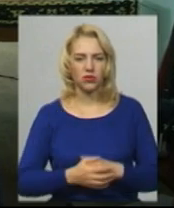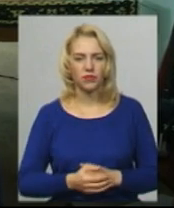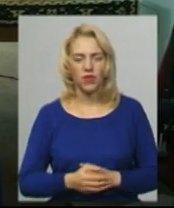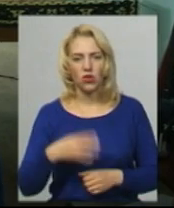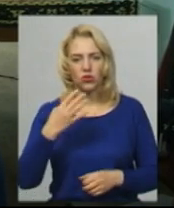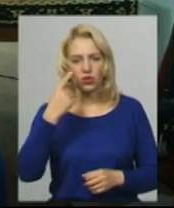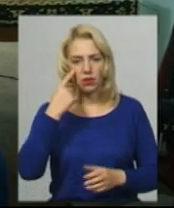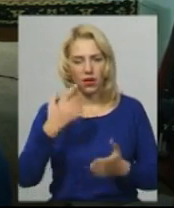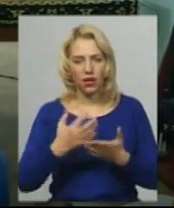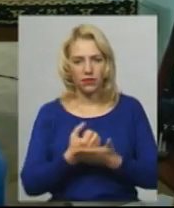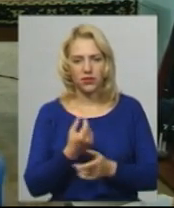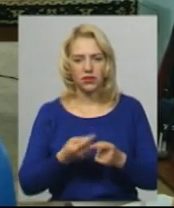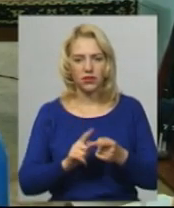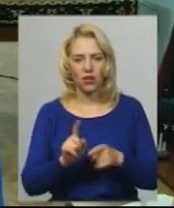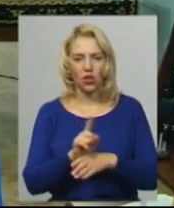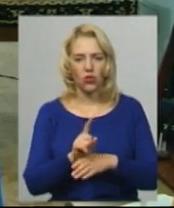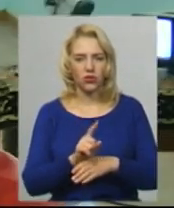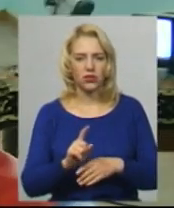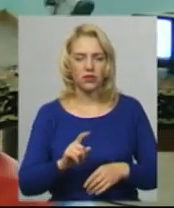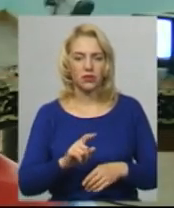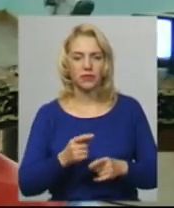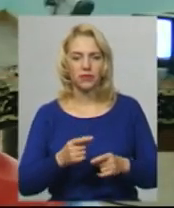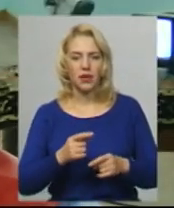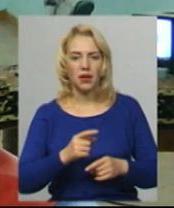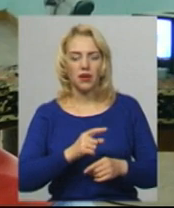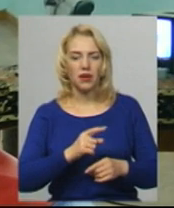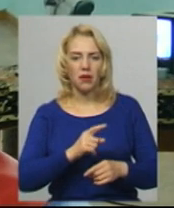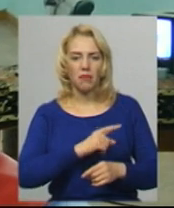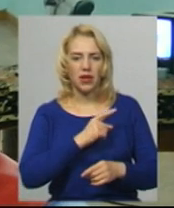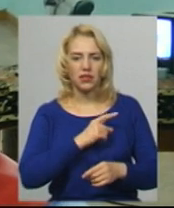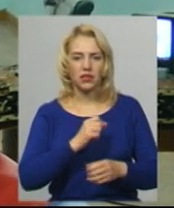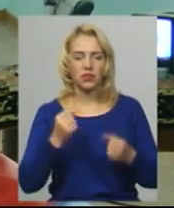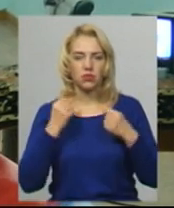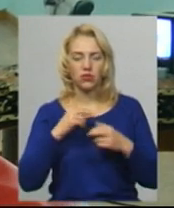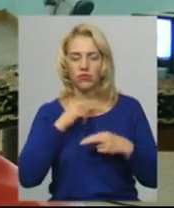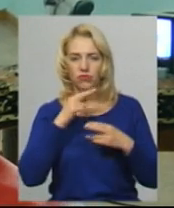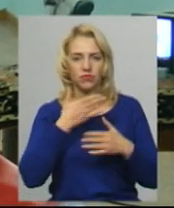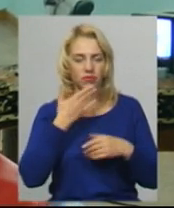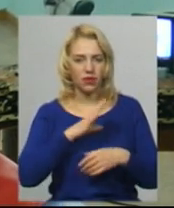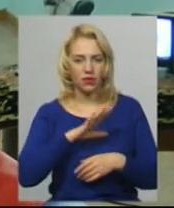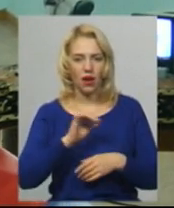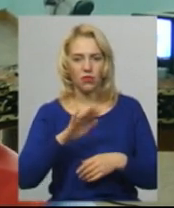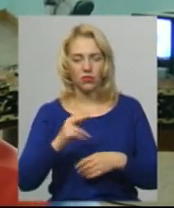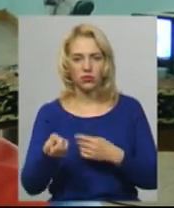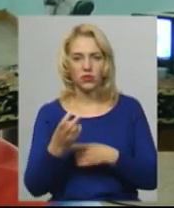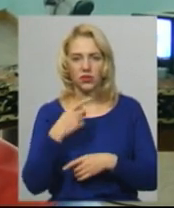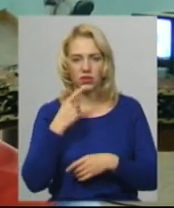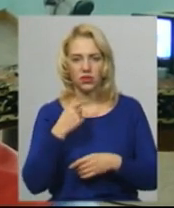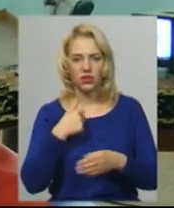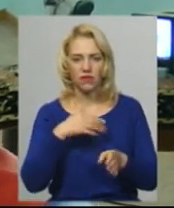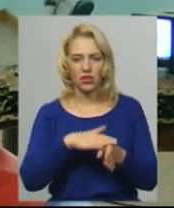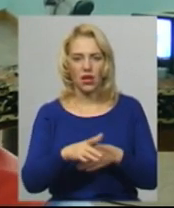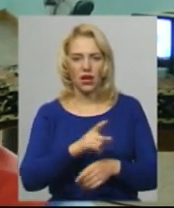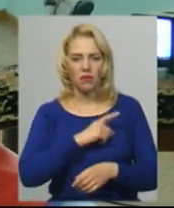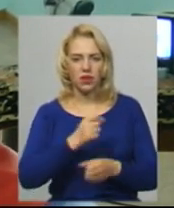Це якраз норматив майстра спорту. Спочатку я не обрати увагу, а потім мені прийшла і сказала Севєлю, що я виконала